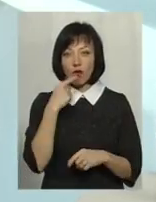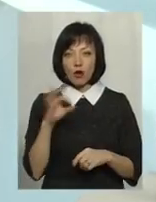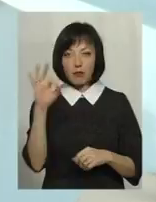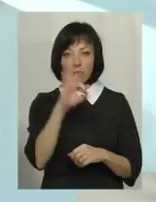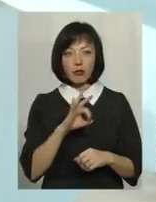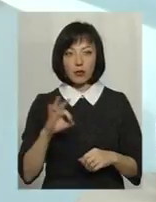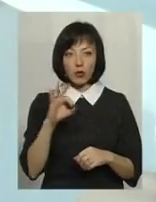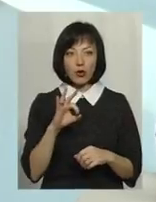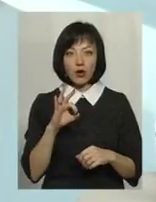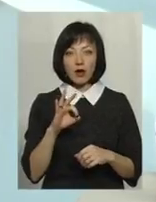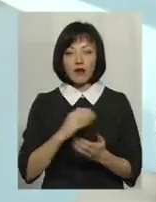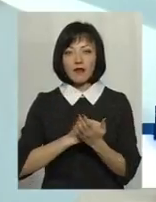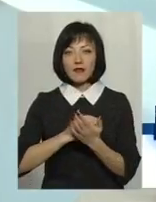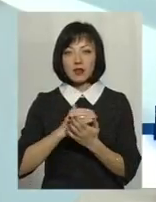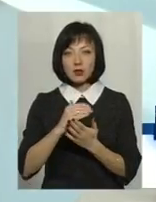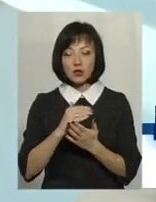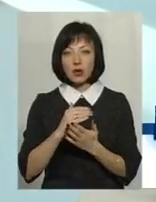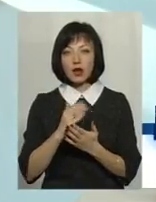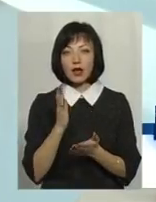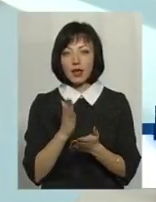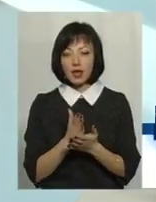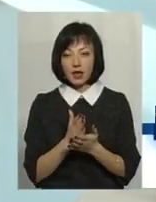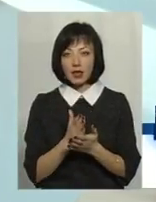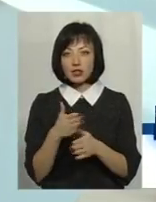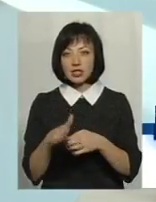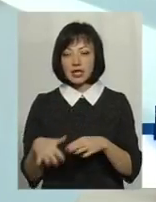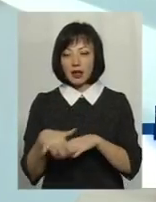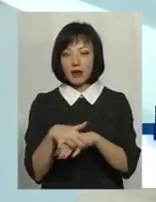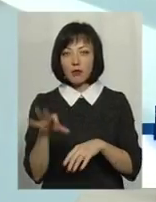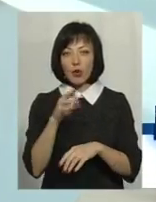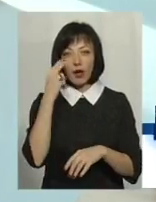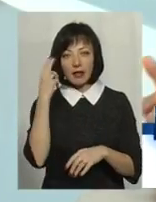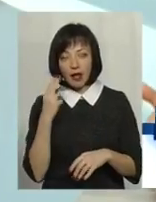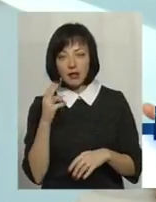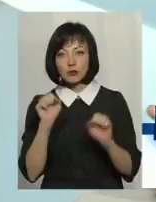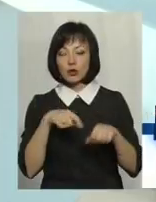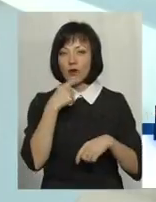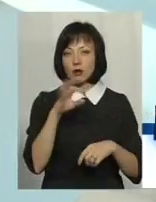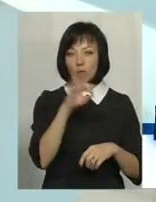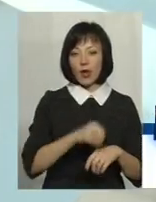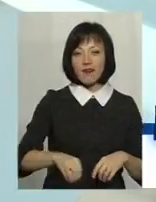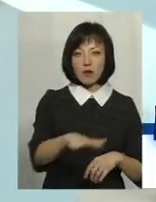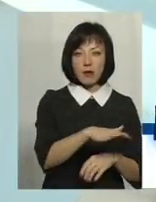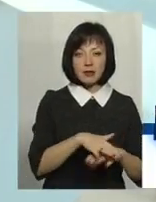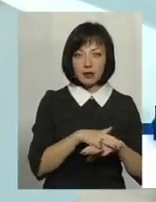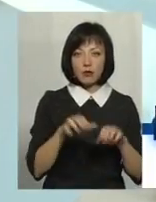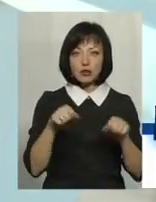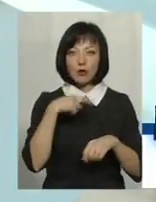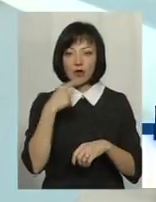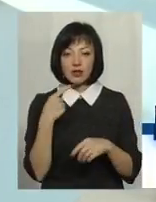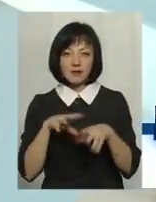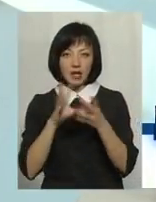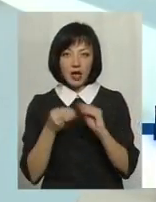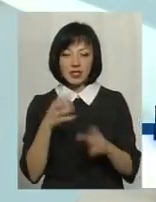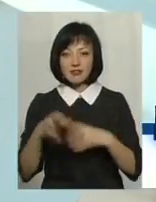досить високі долі ринку, і можна говорити і про китайський ринок, можна говорити і про європейський ринок, можна говорити взагалі